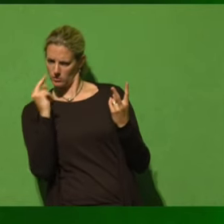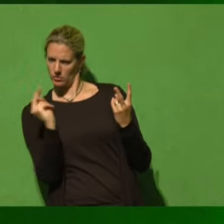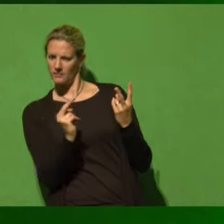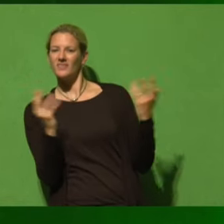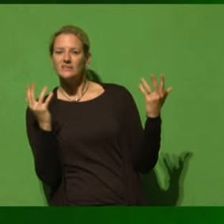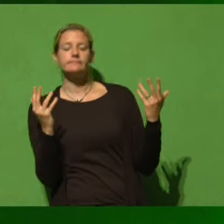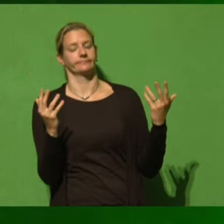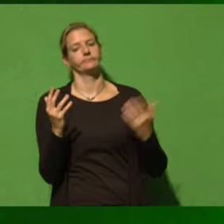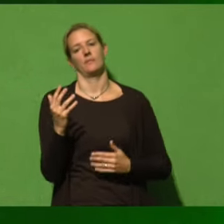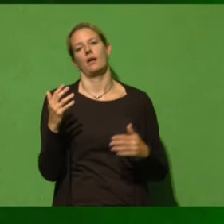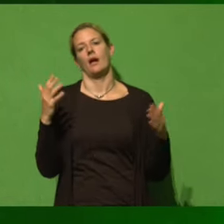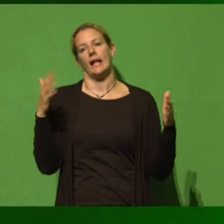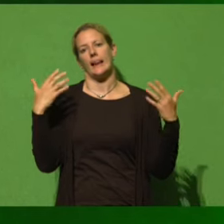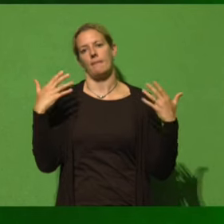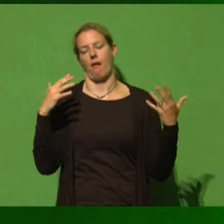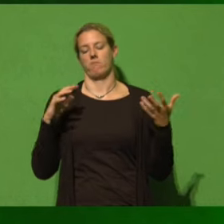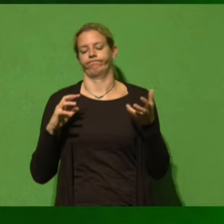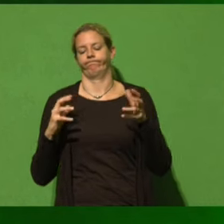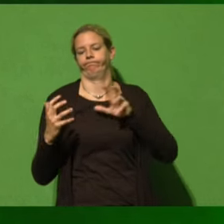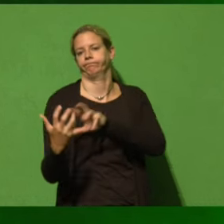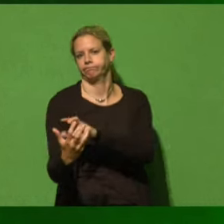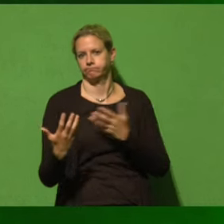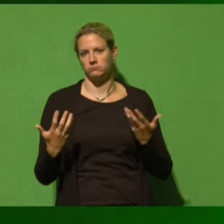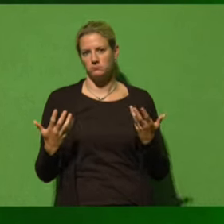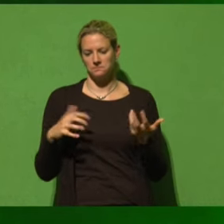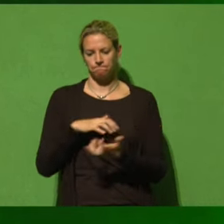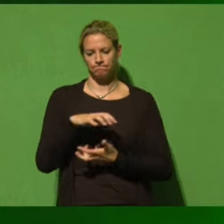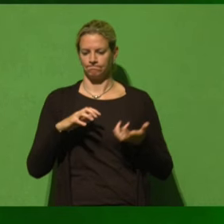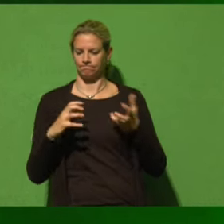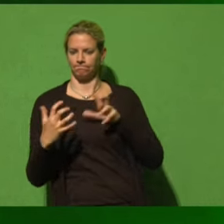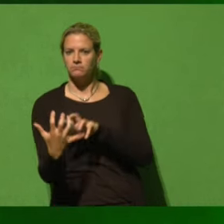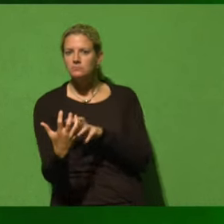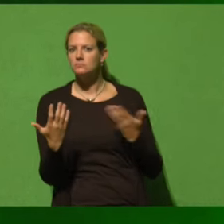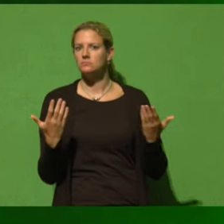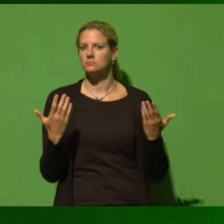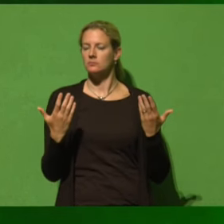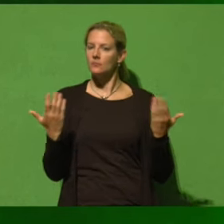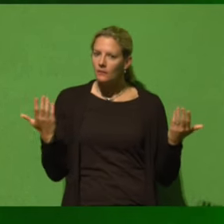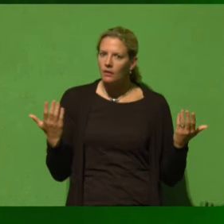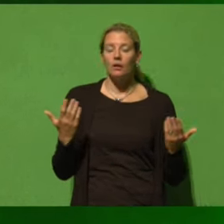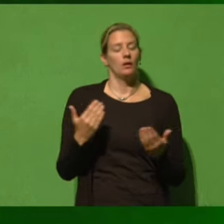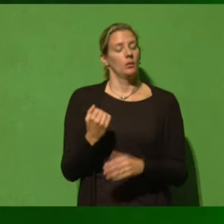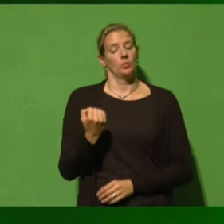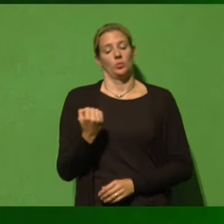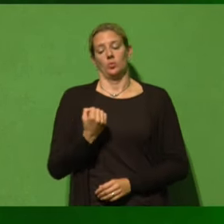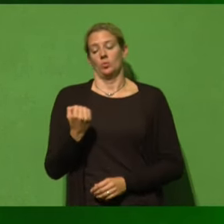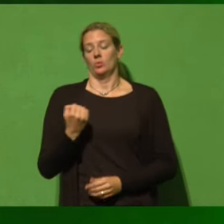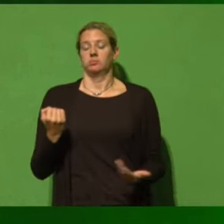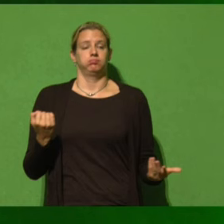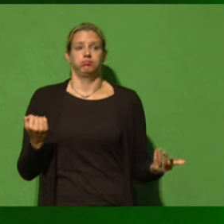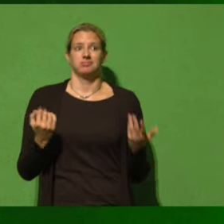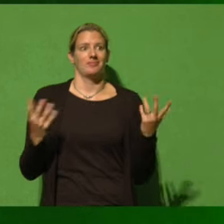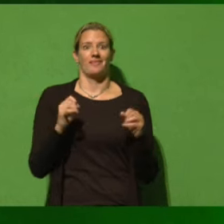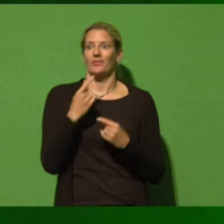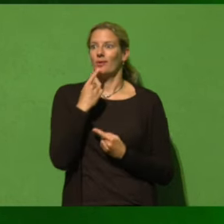Klimakrise. Und bei der Klimakrise erleben wir wieder aufs Wunderschönste, Bitterste oder Traurigste, je nachdem wie man es ausdrücken